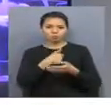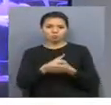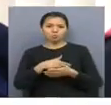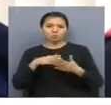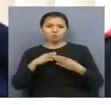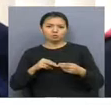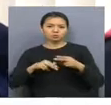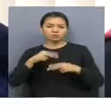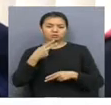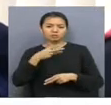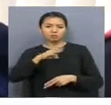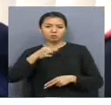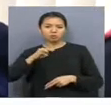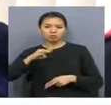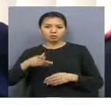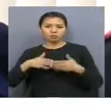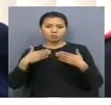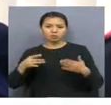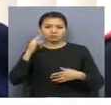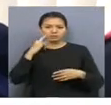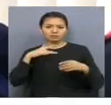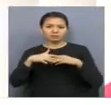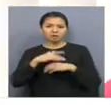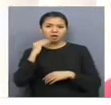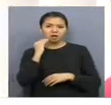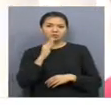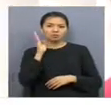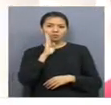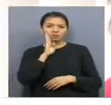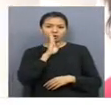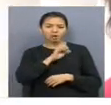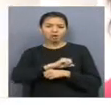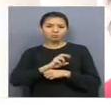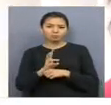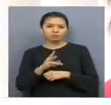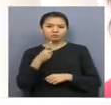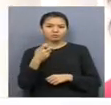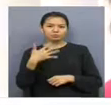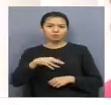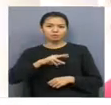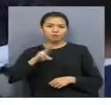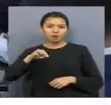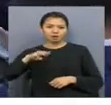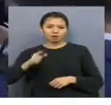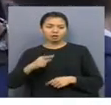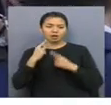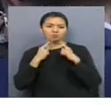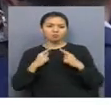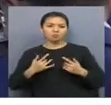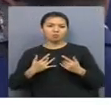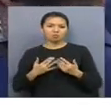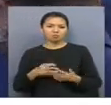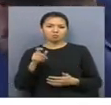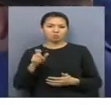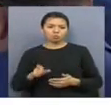инфрақұрлымына триллион тенгеден астам. Қазақстандықтарды сапалауыз тумен қамтамасыз етуге 250 миллиард. Ерекше қажеттіліктер бар